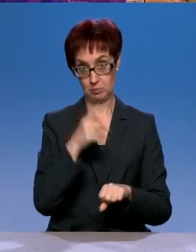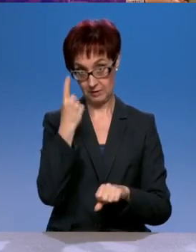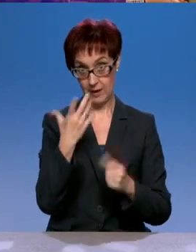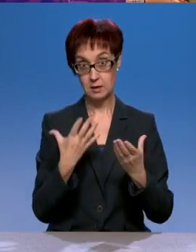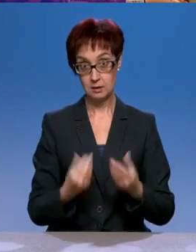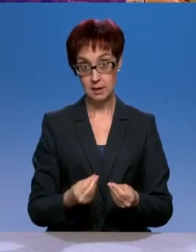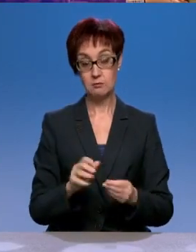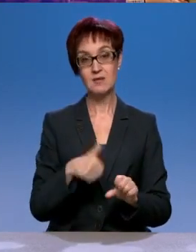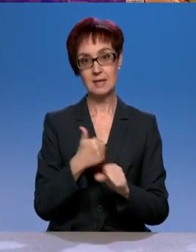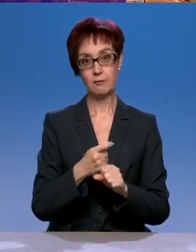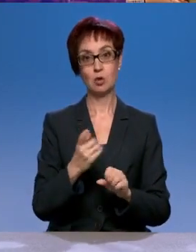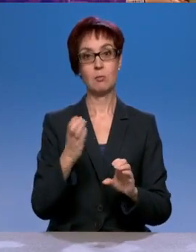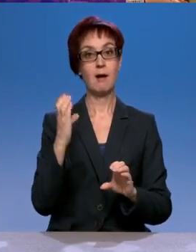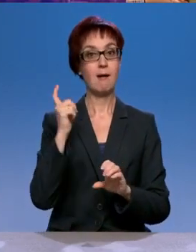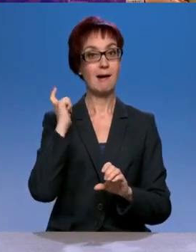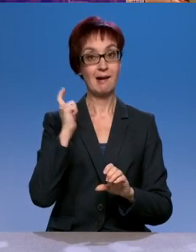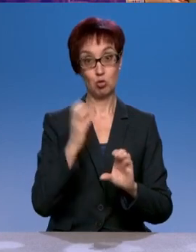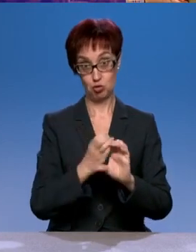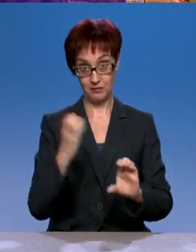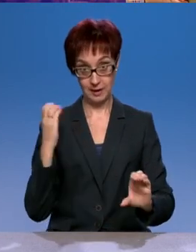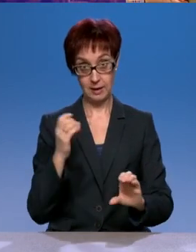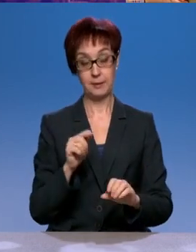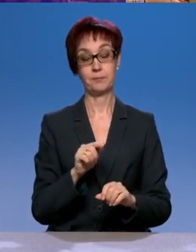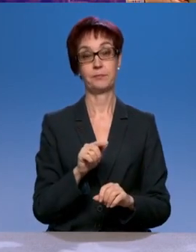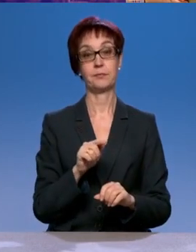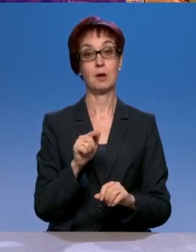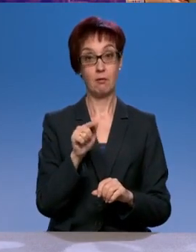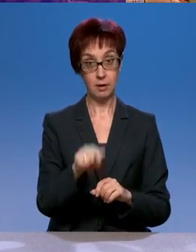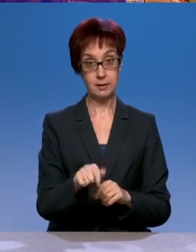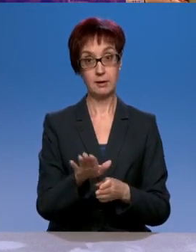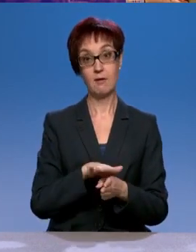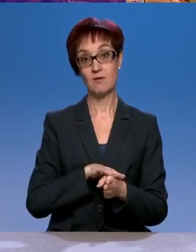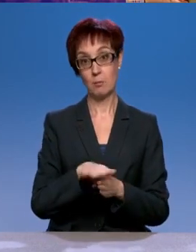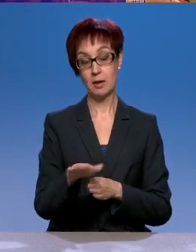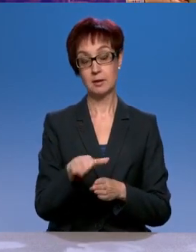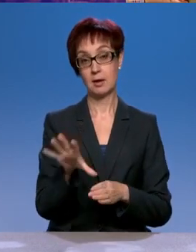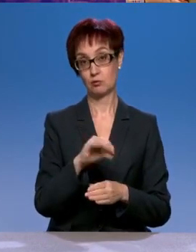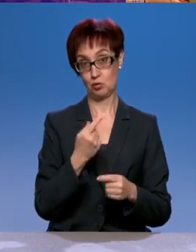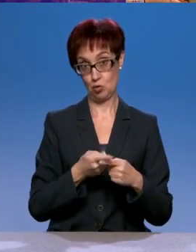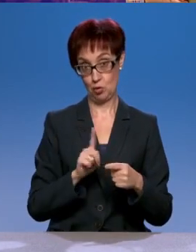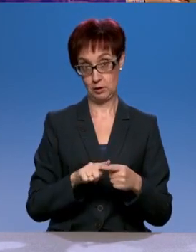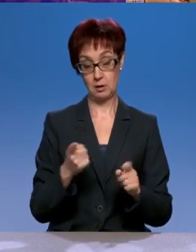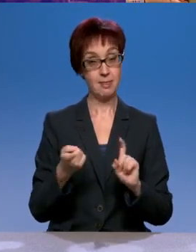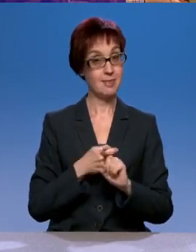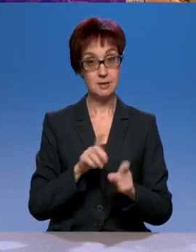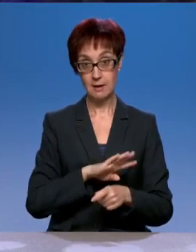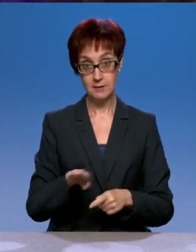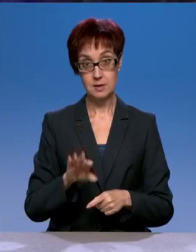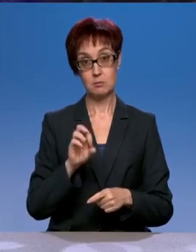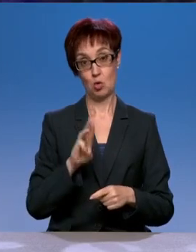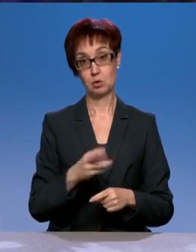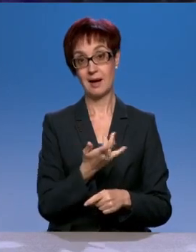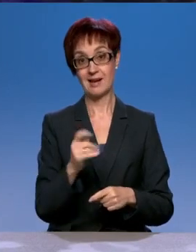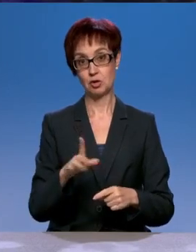ну и плюс частный легковой транспорт. Они осуществляют это все, там, вне зависимости от трафика, им все равно